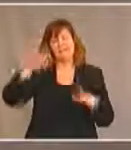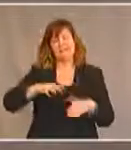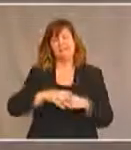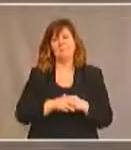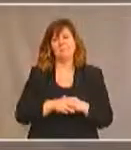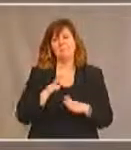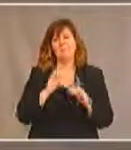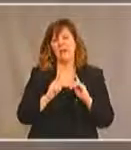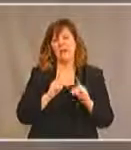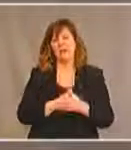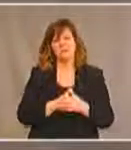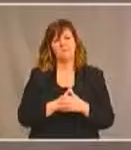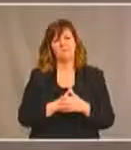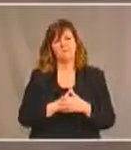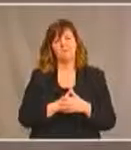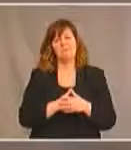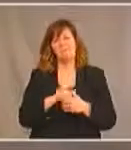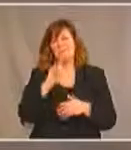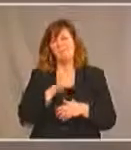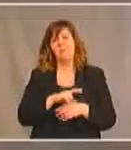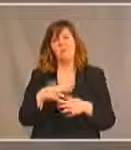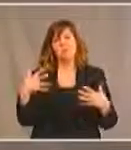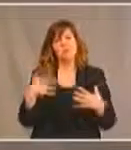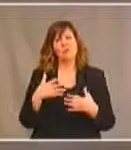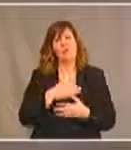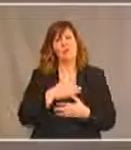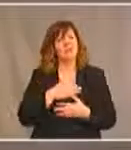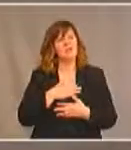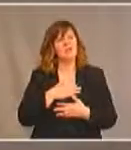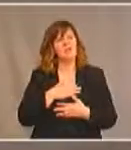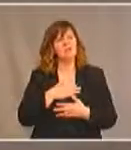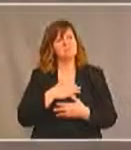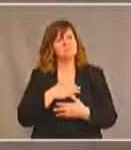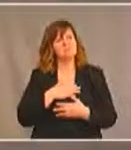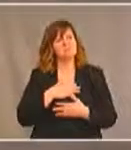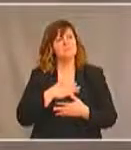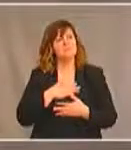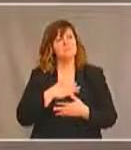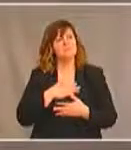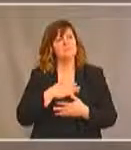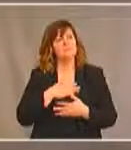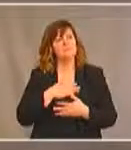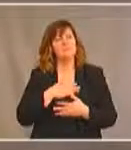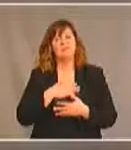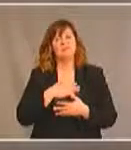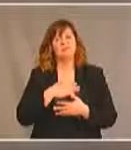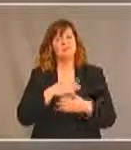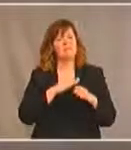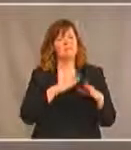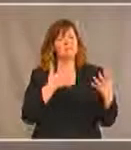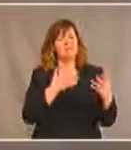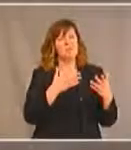C'est un événement traumatisant qui touche non seulement les familles, mais toute